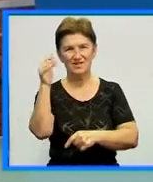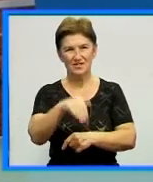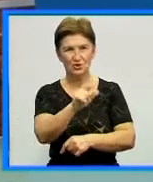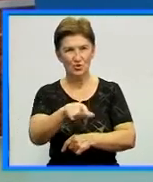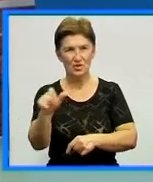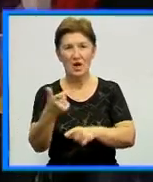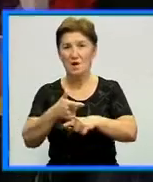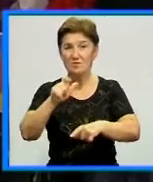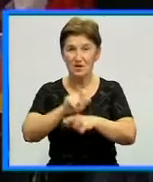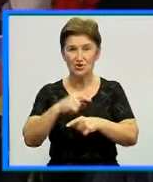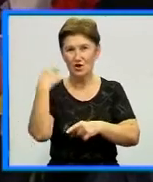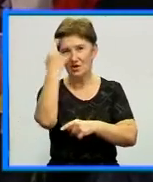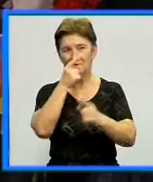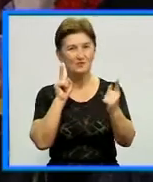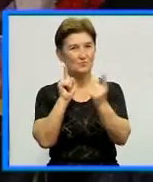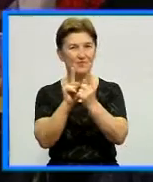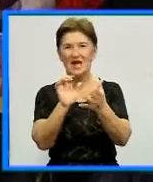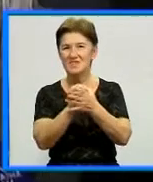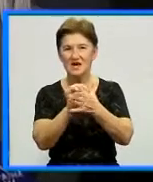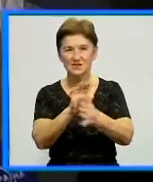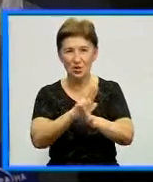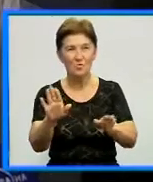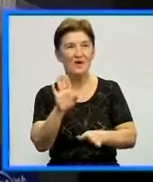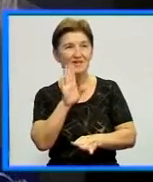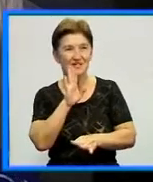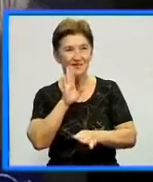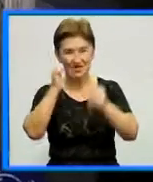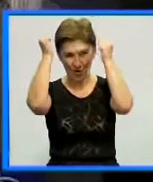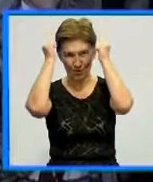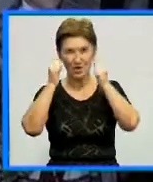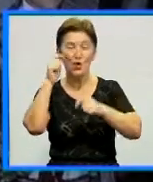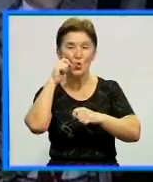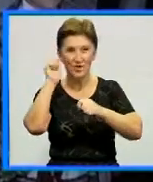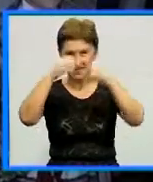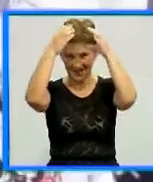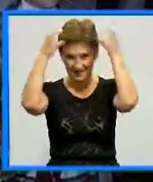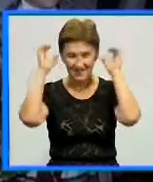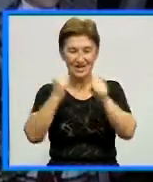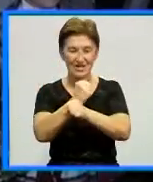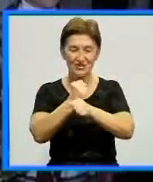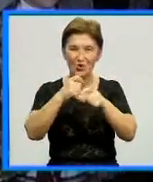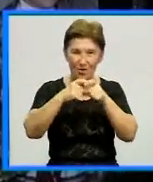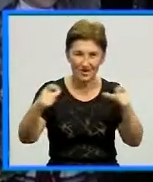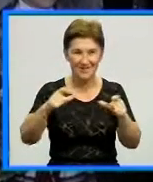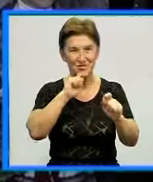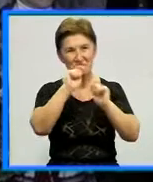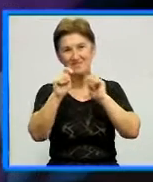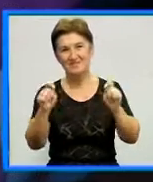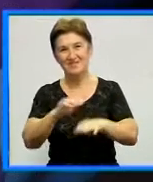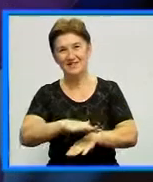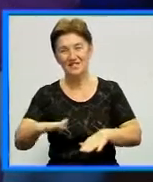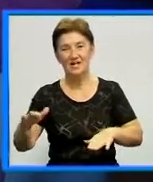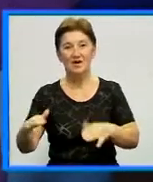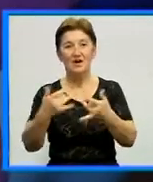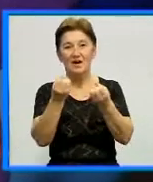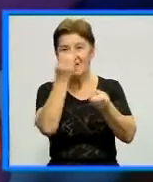більшість із людей особисто з військовими незнайомі. Дівчата вдягнули українські вінки, малеча приготувала шоколад. Кіровограці зустрічали бійців із квітами,